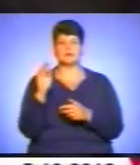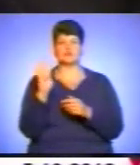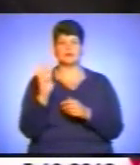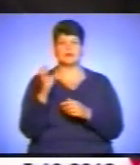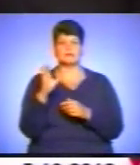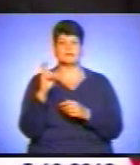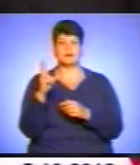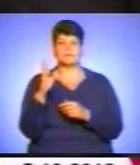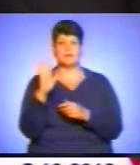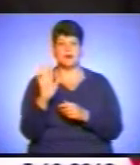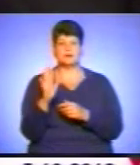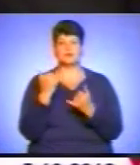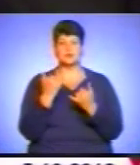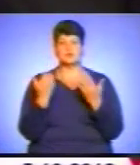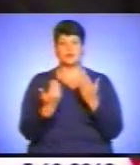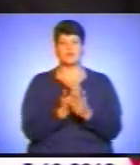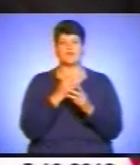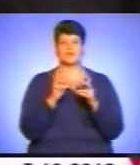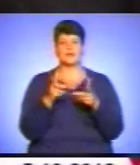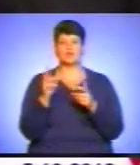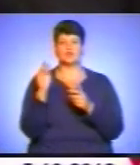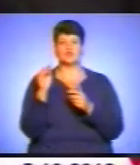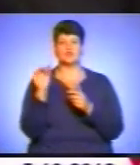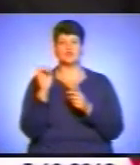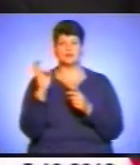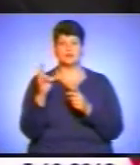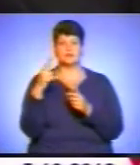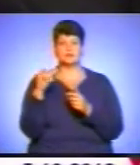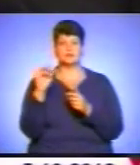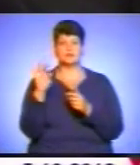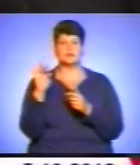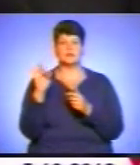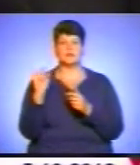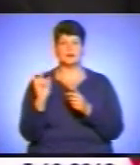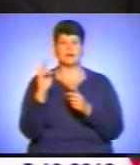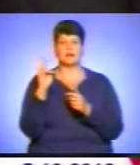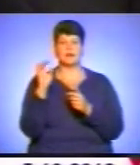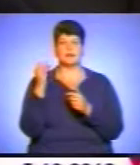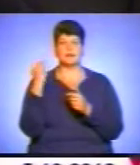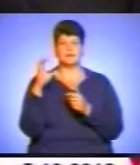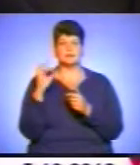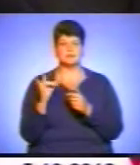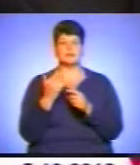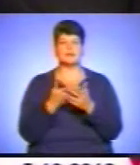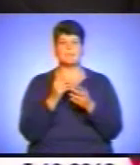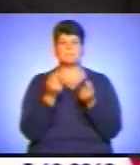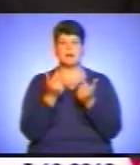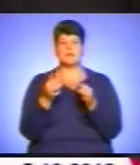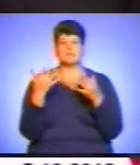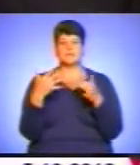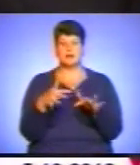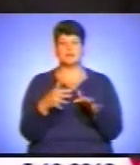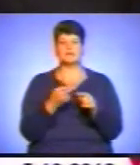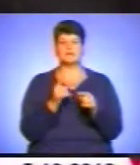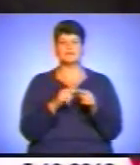-5. А сьогодні вже новітня техніка. Це джондіри, це кейси і тому подібне. Де малі втрати. І все це, як